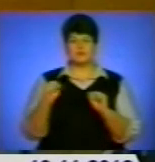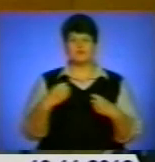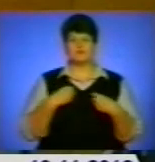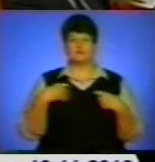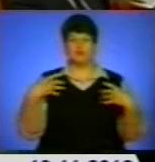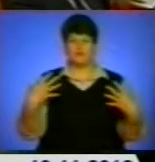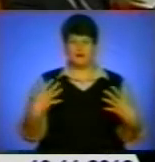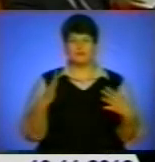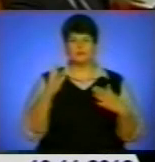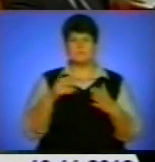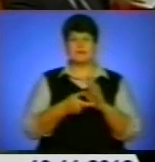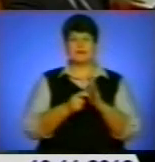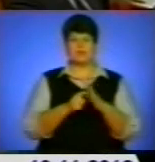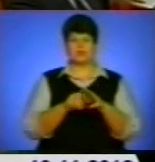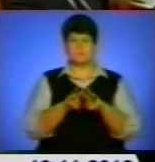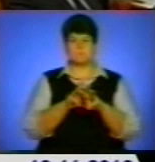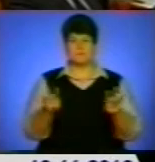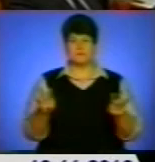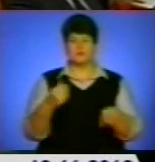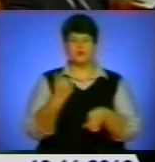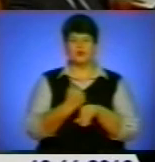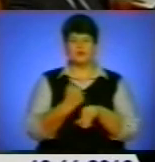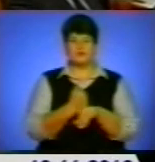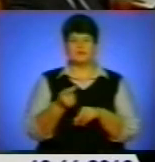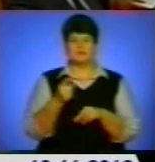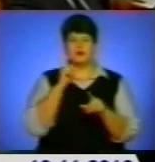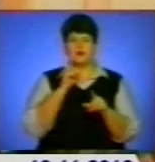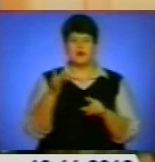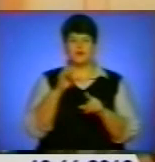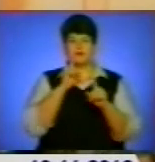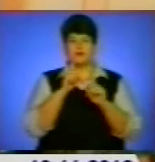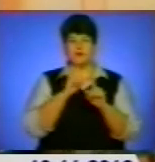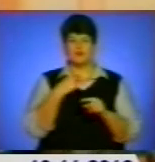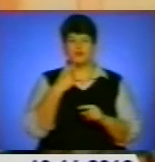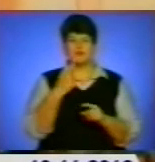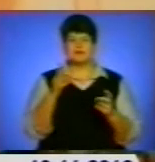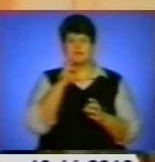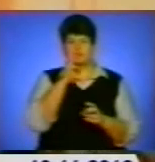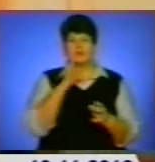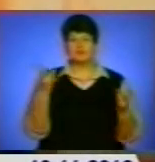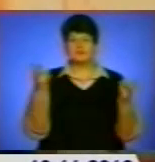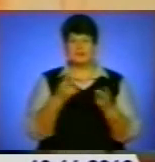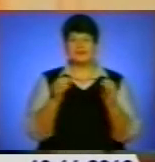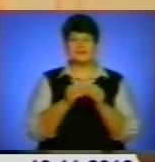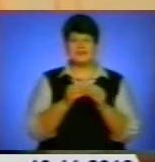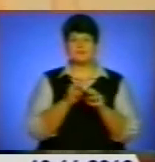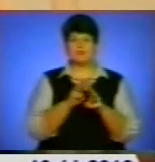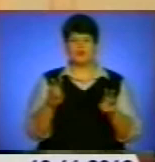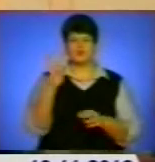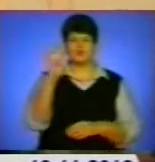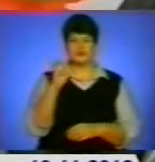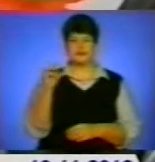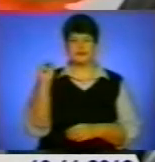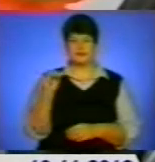міністрів. Голова Тернопільської районної ради Василь Дідух каже, на зарплату їм в районі потрібно 10 мільйонів 400 тисяч,